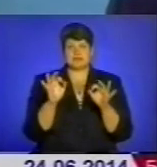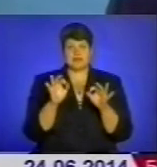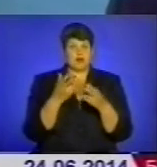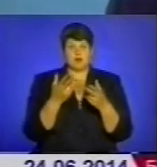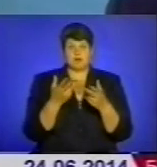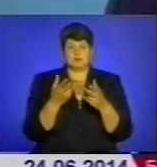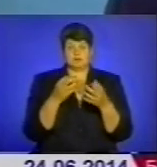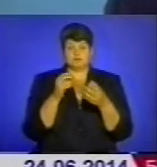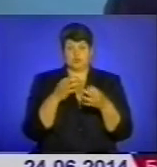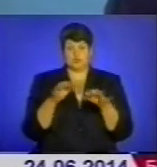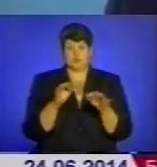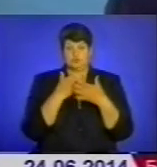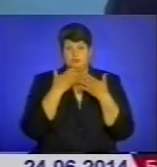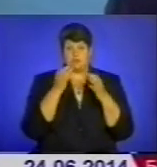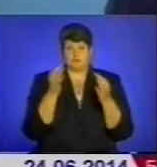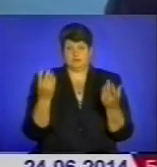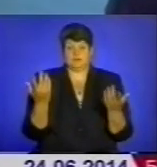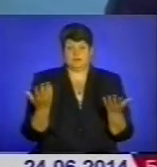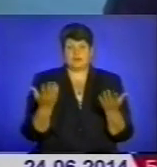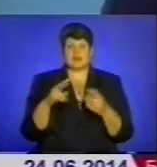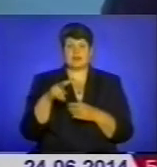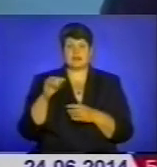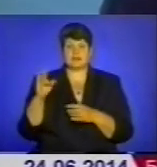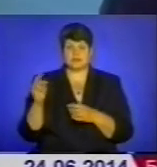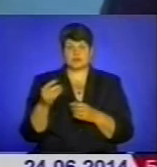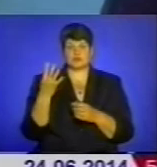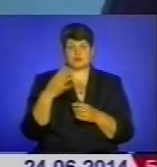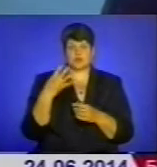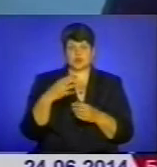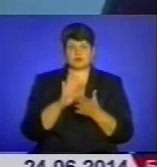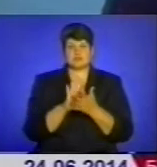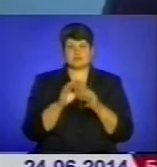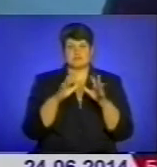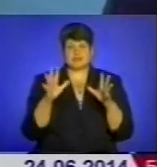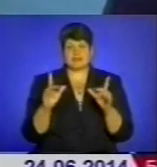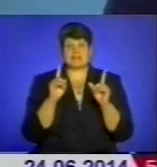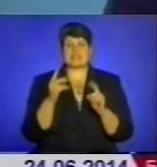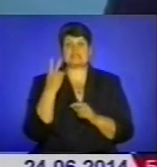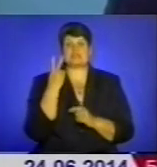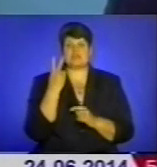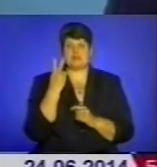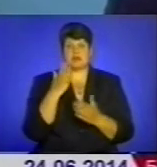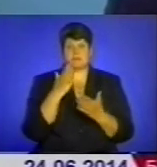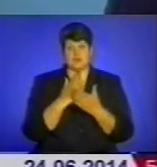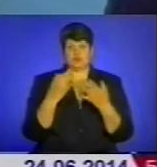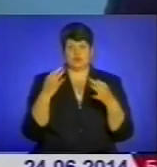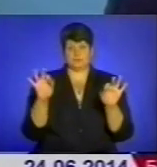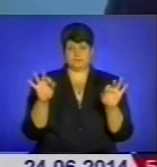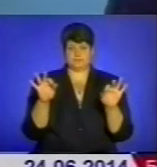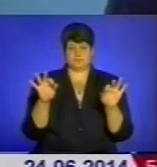паспортизоване. В Ленівецькому районі функціонує 40 сміттєзвалищ, тільки два, з яких є паспортизовані